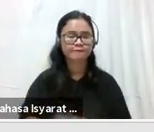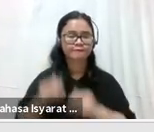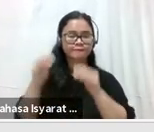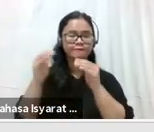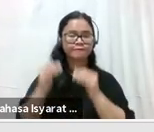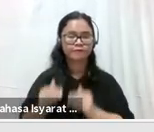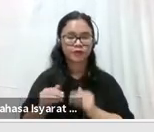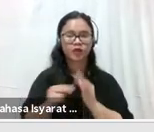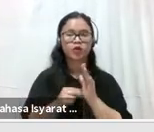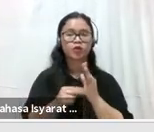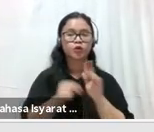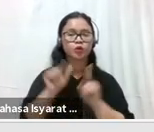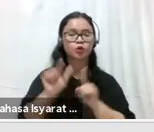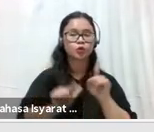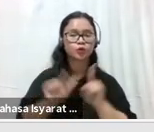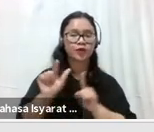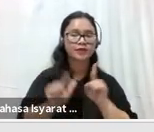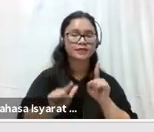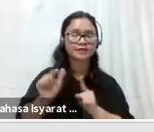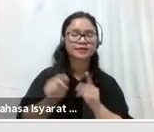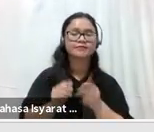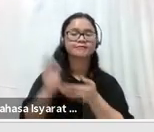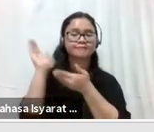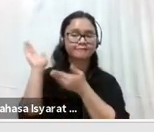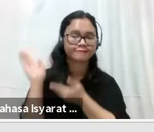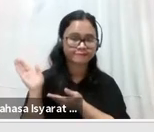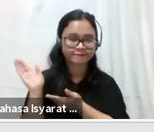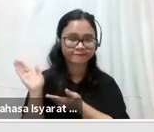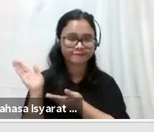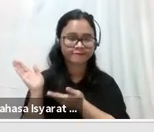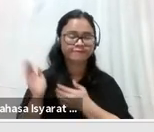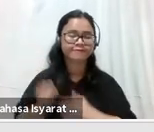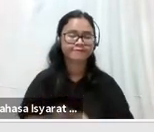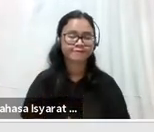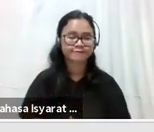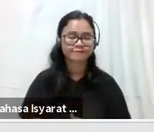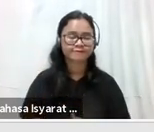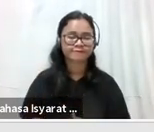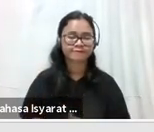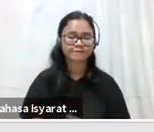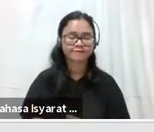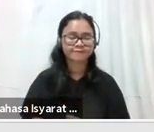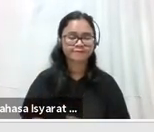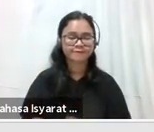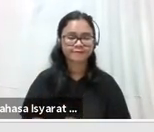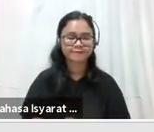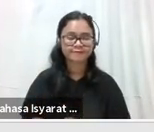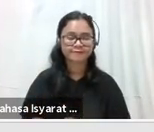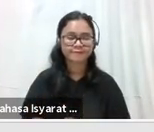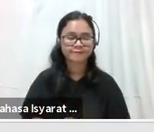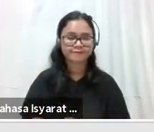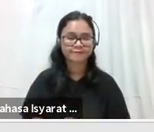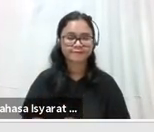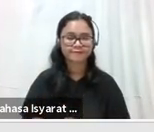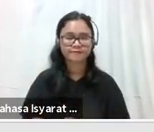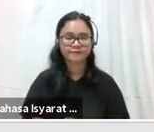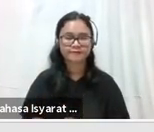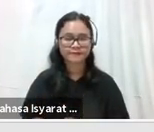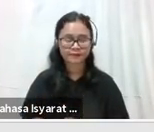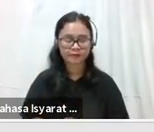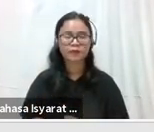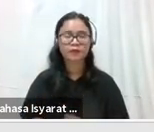17. Antoni Sahputra SSMA PHD dalam kurung